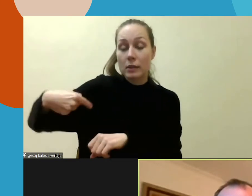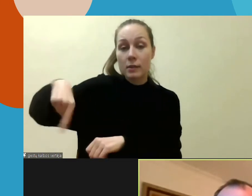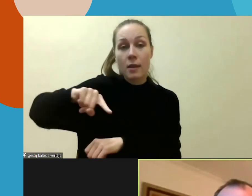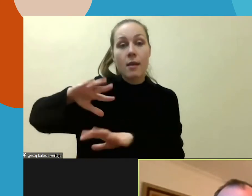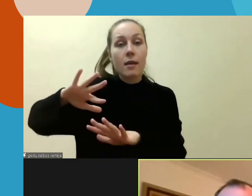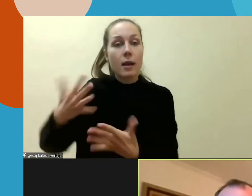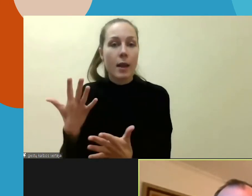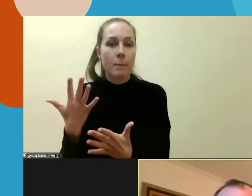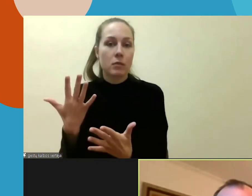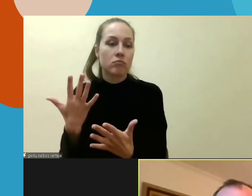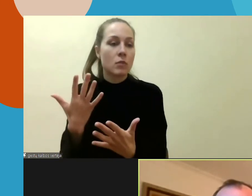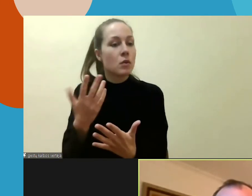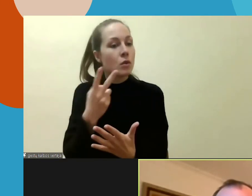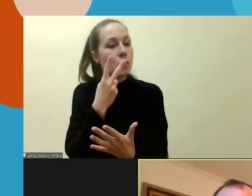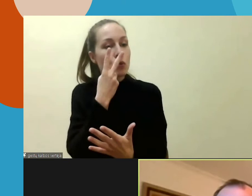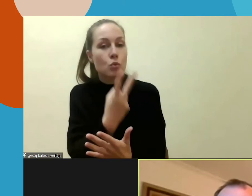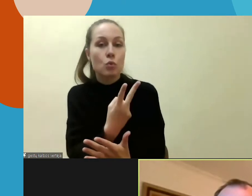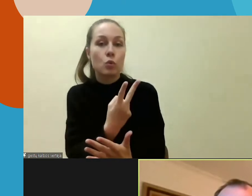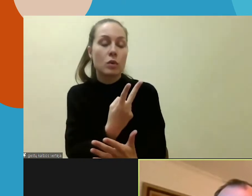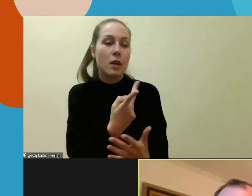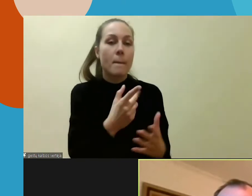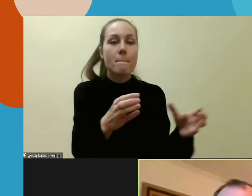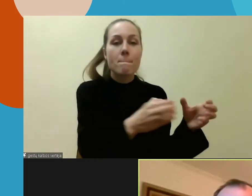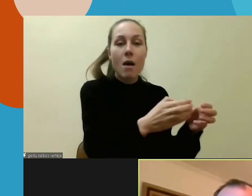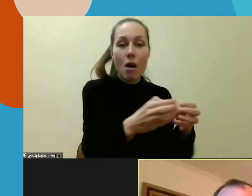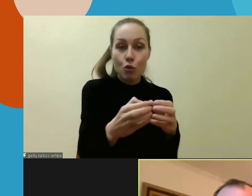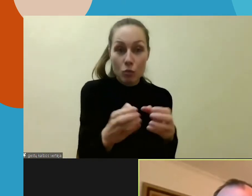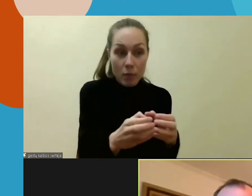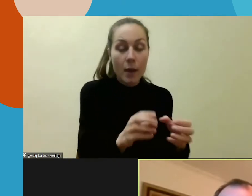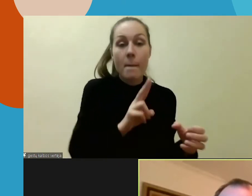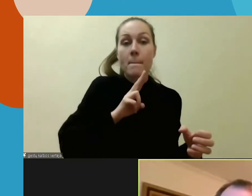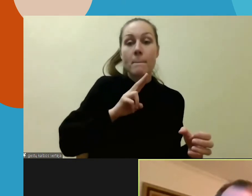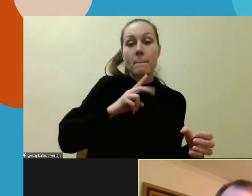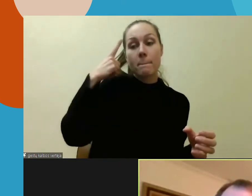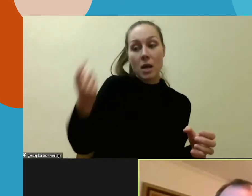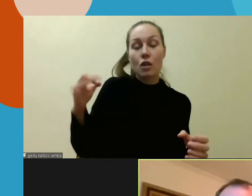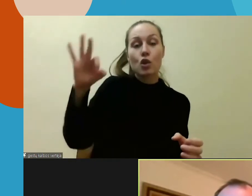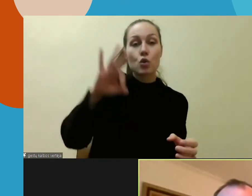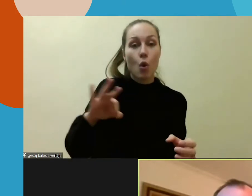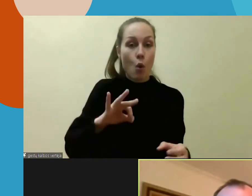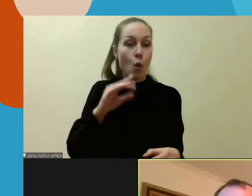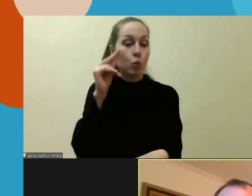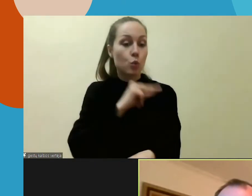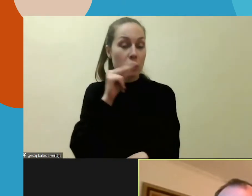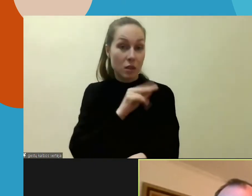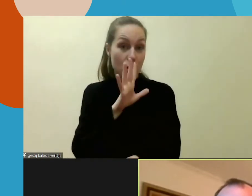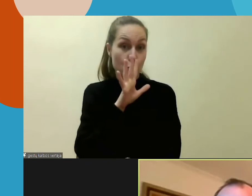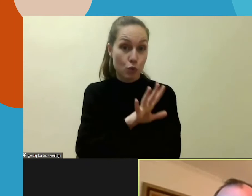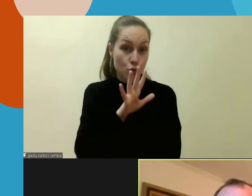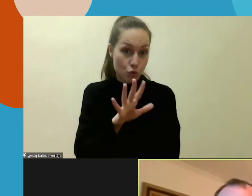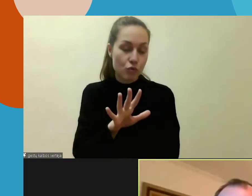mažumas, kurios praneša apie nepykantos nusikaltimus. Policija dažnai